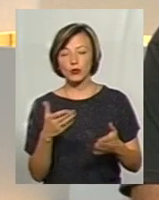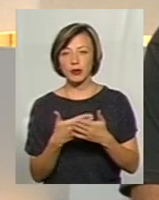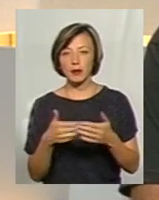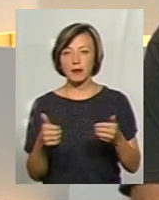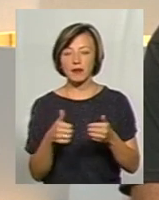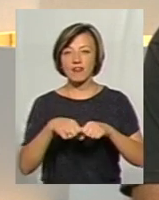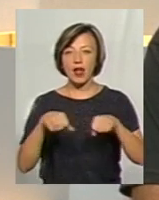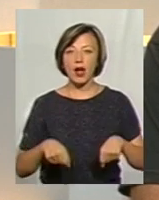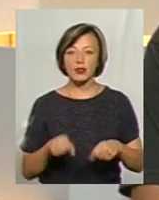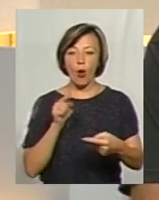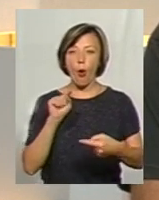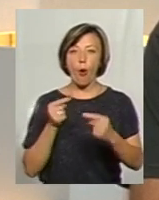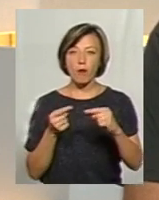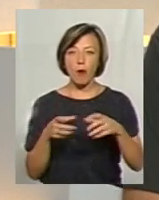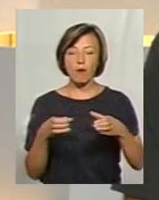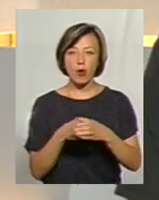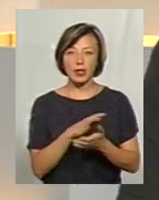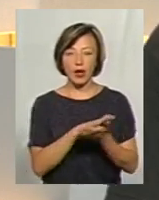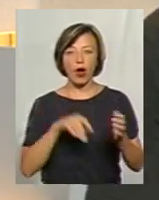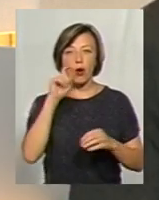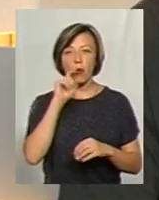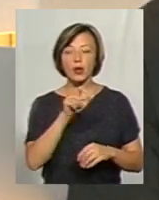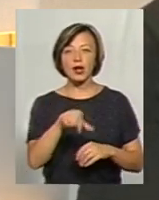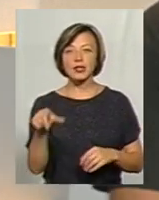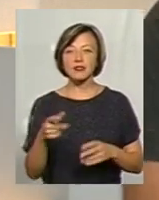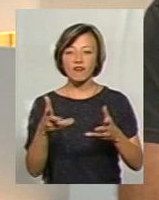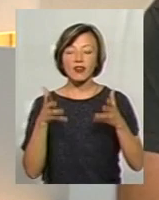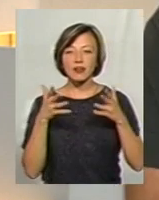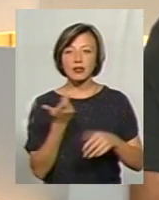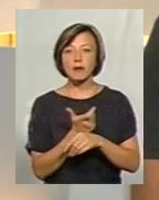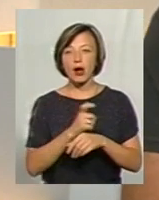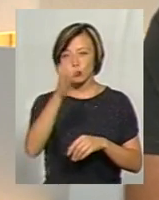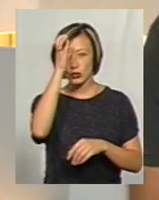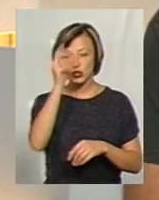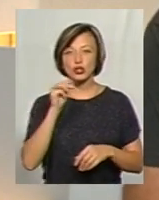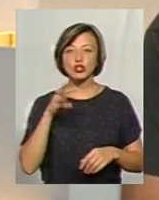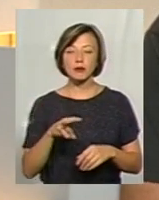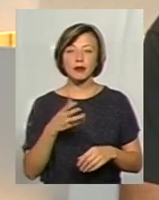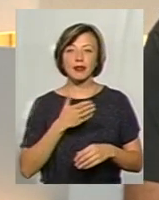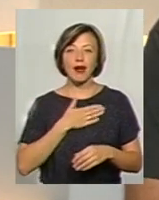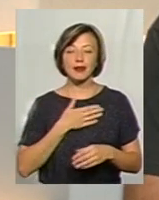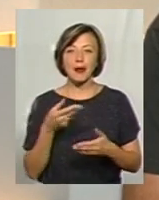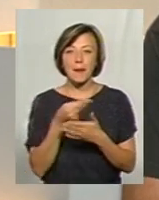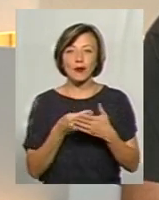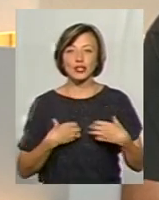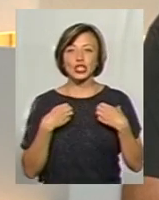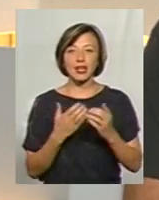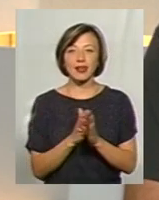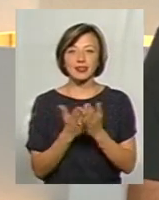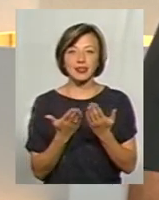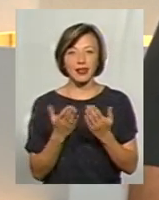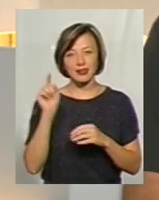владі всі ці ОПО-блоки і так далі. Українці виявилися набагато мудрішими, ніж нас там малюють в страшних книжках із-за